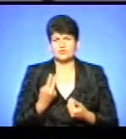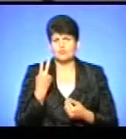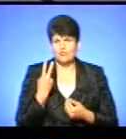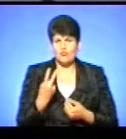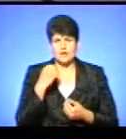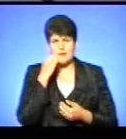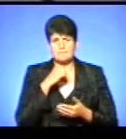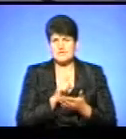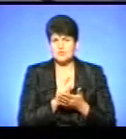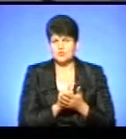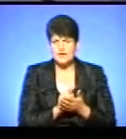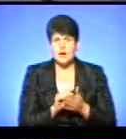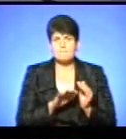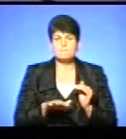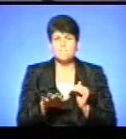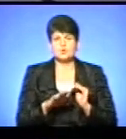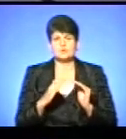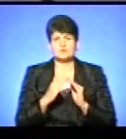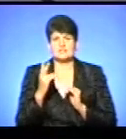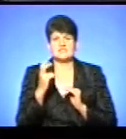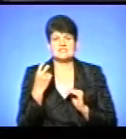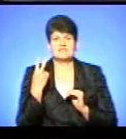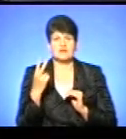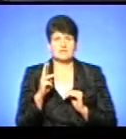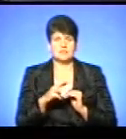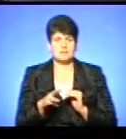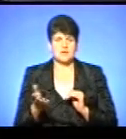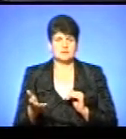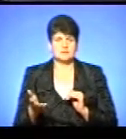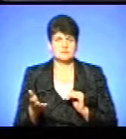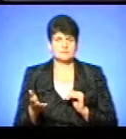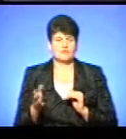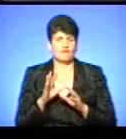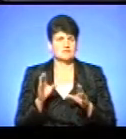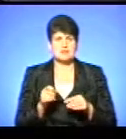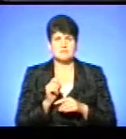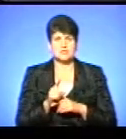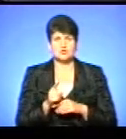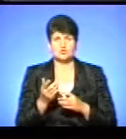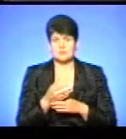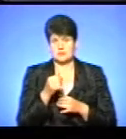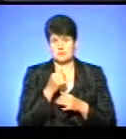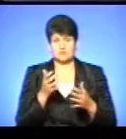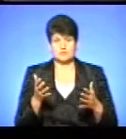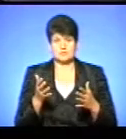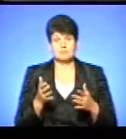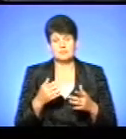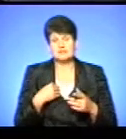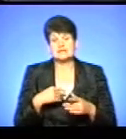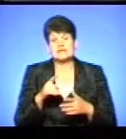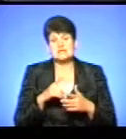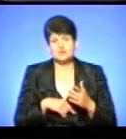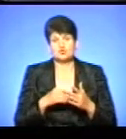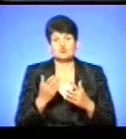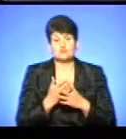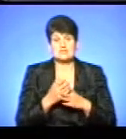хаті, два пенсіонери, а площа будинку 202 квадрати, і все. І призначення субсидії неможливе. Ми надіємося, що ця зміна врегулюється, і